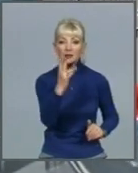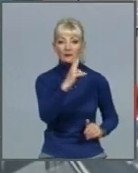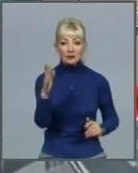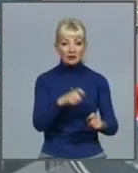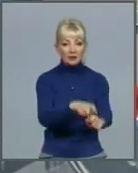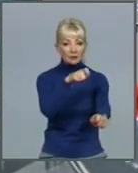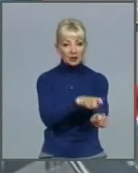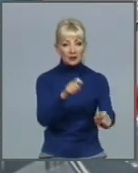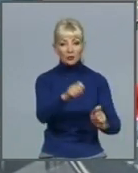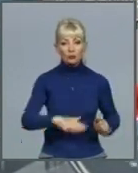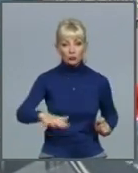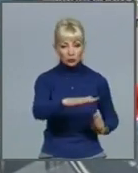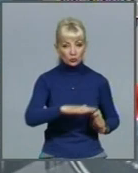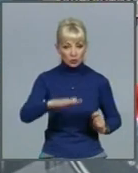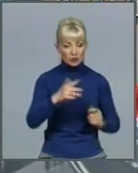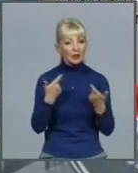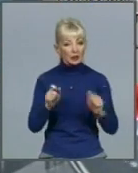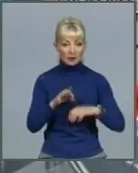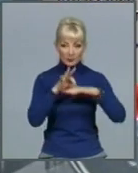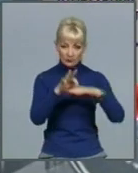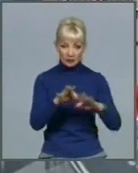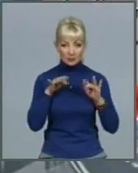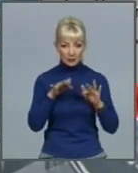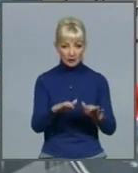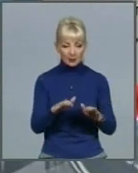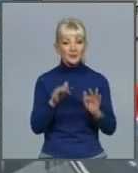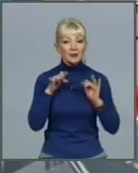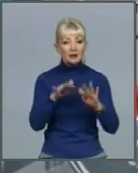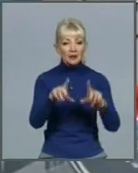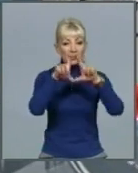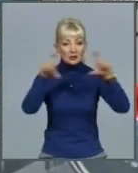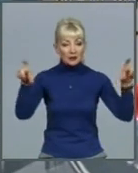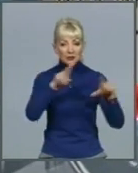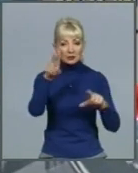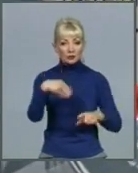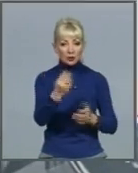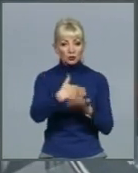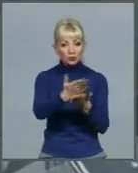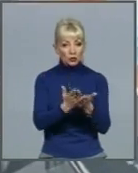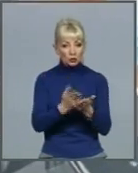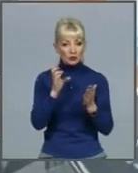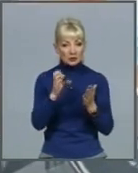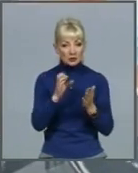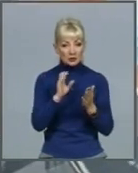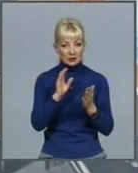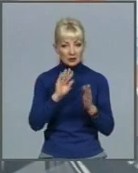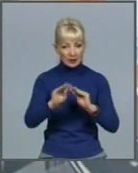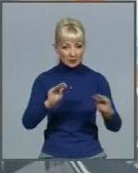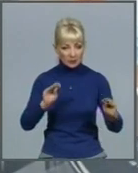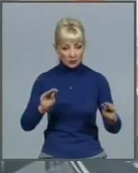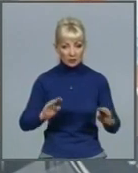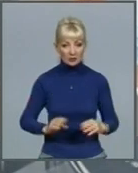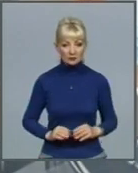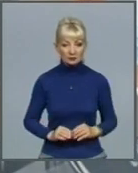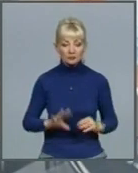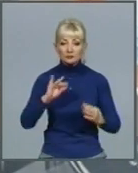приміщення, де проводиться захід. Діяльність закладів, що надають послуги, з розміщення. Та знову ж таки,